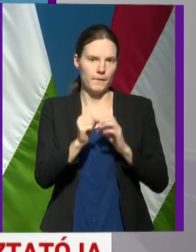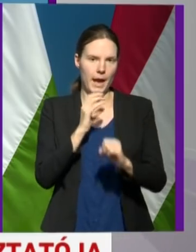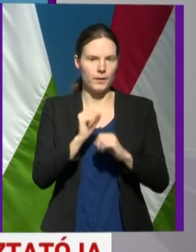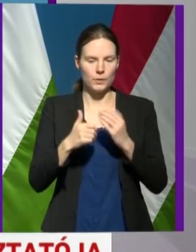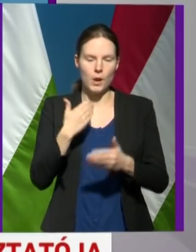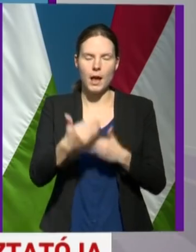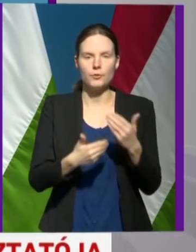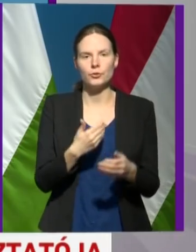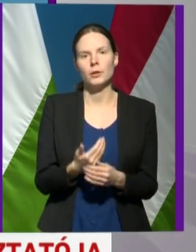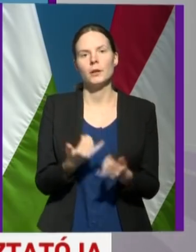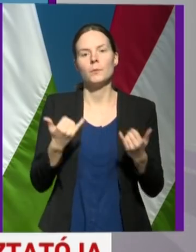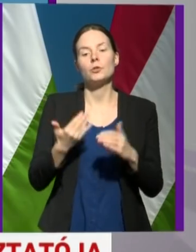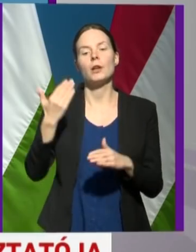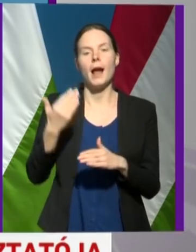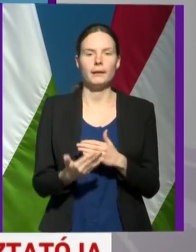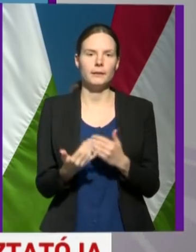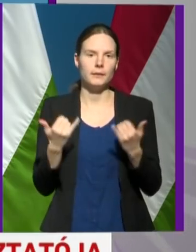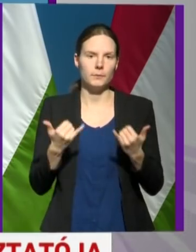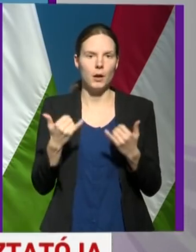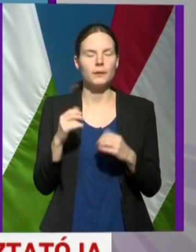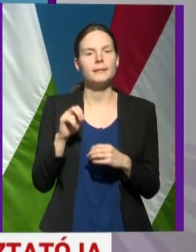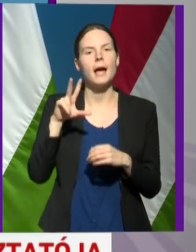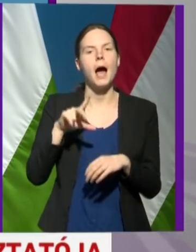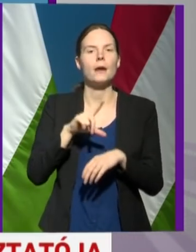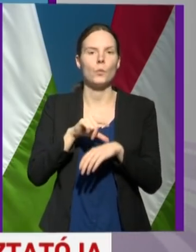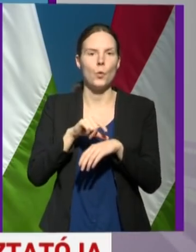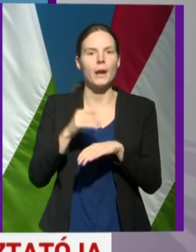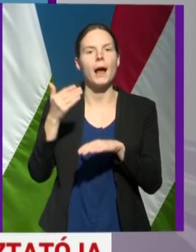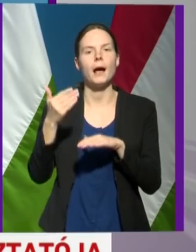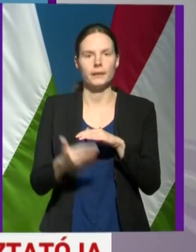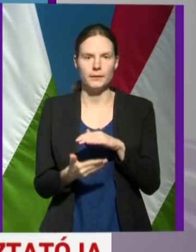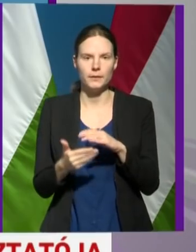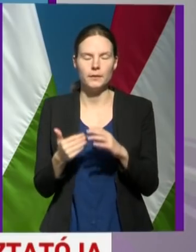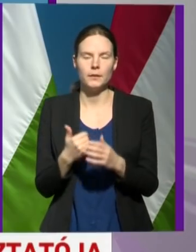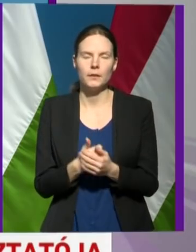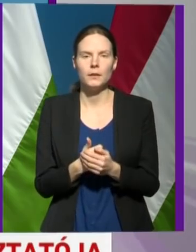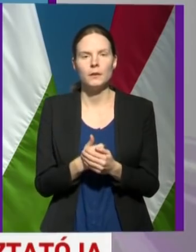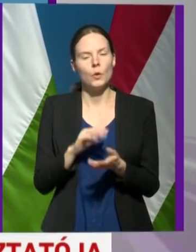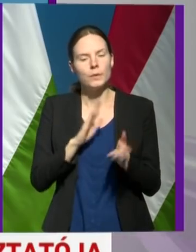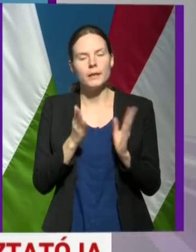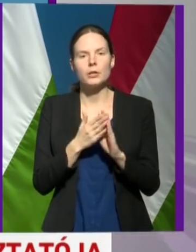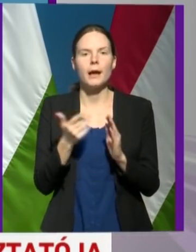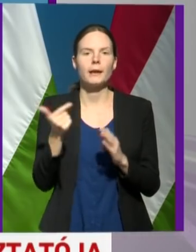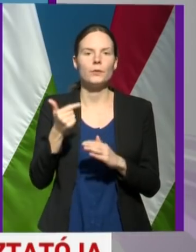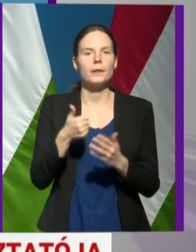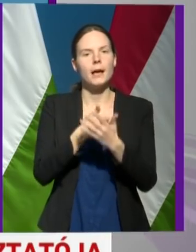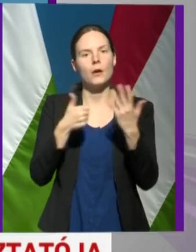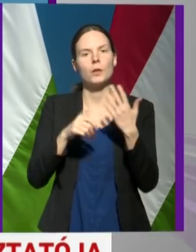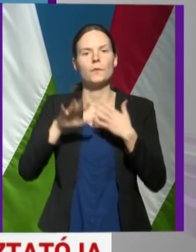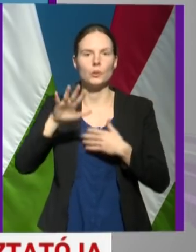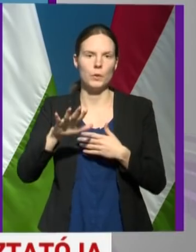Mindezidáig a mai nap 13 órával bezárólag összesen 2065